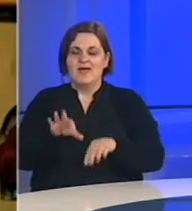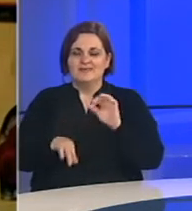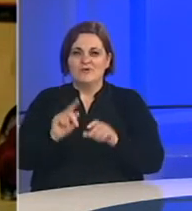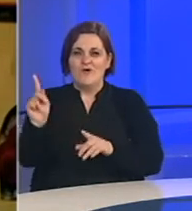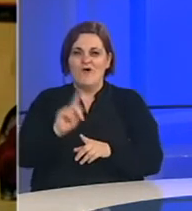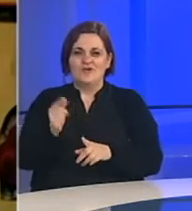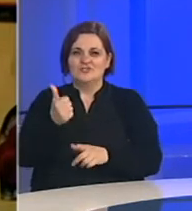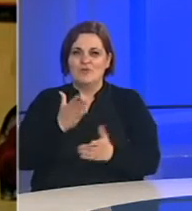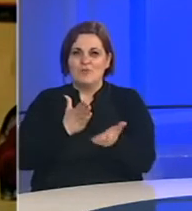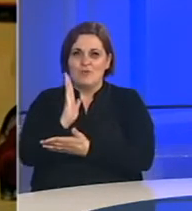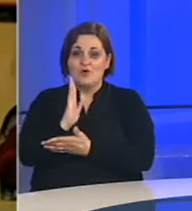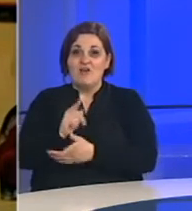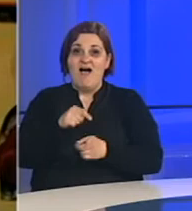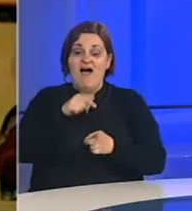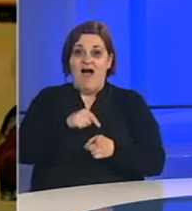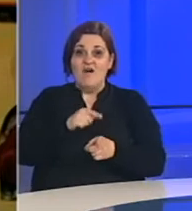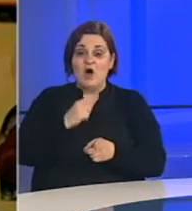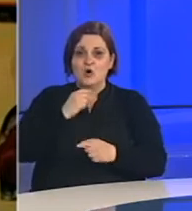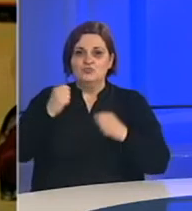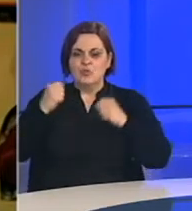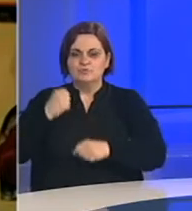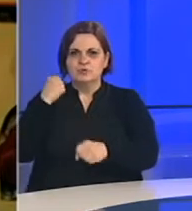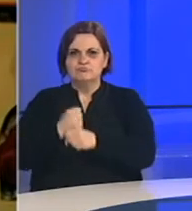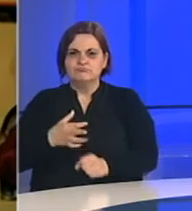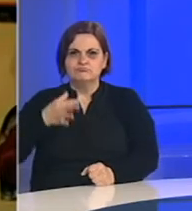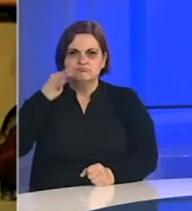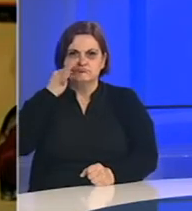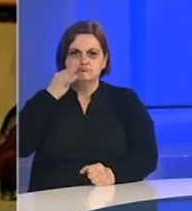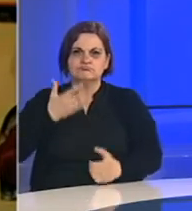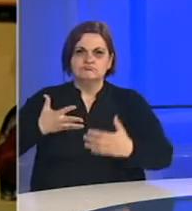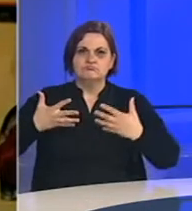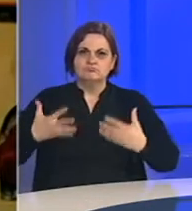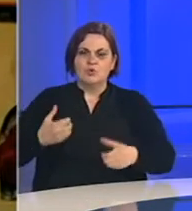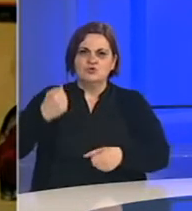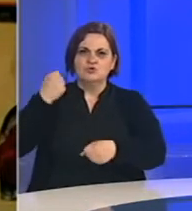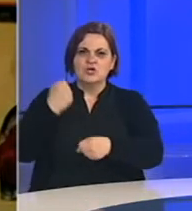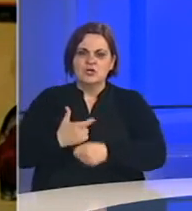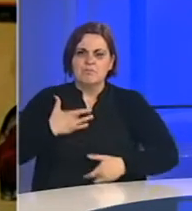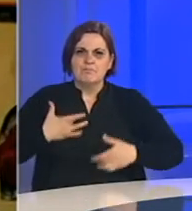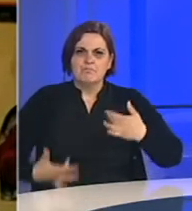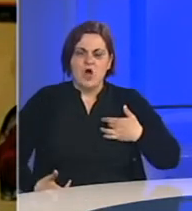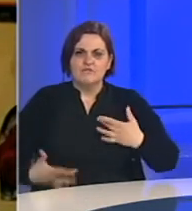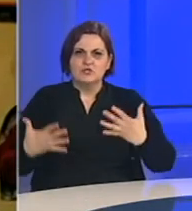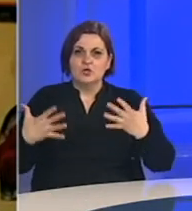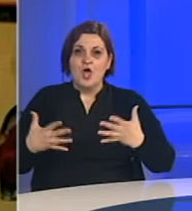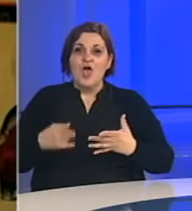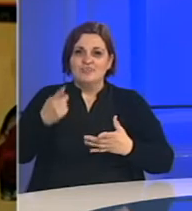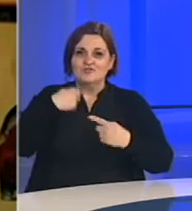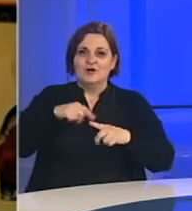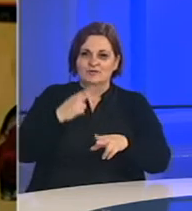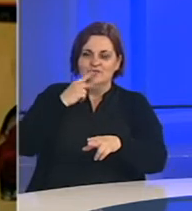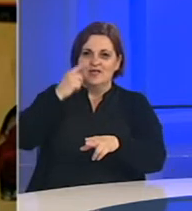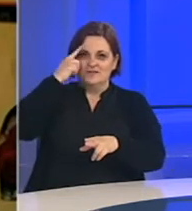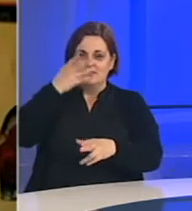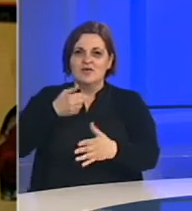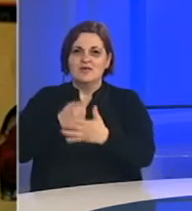oni neće dobro proći, a ovi koji su ozbiljno radili, ovi koji su radili profesionalno, njih će narod, njih će